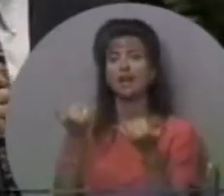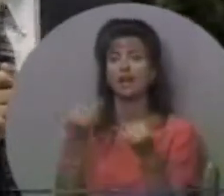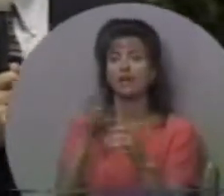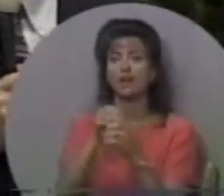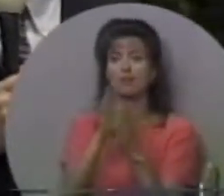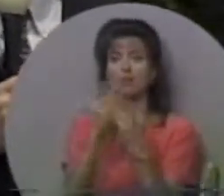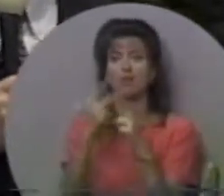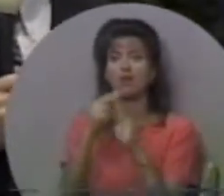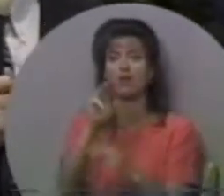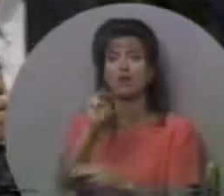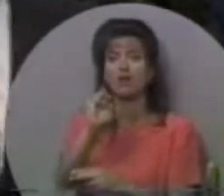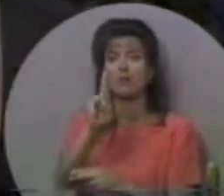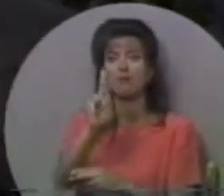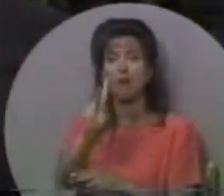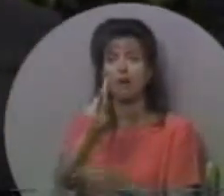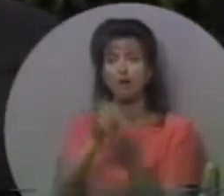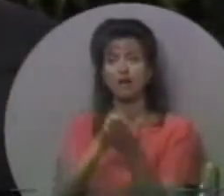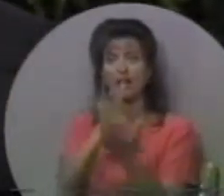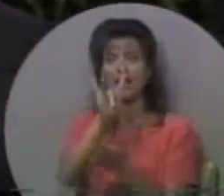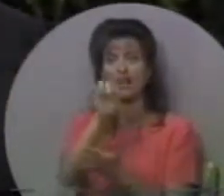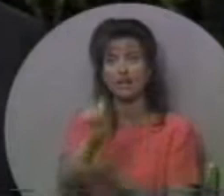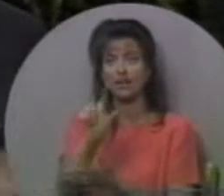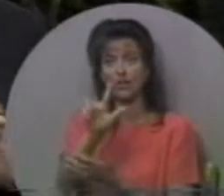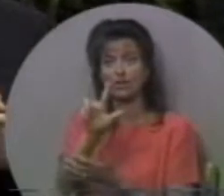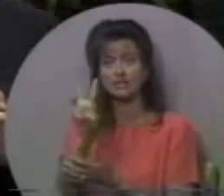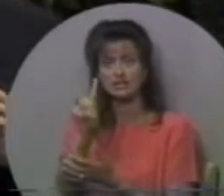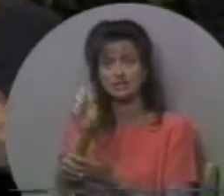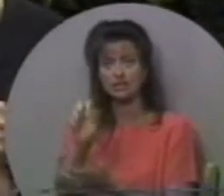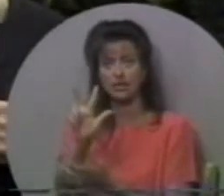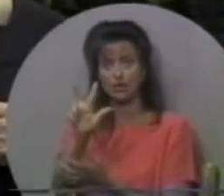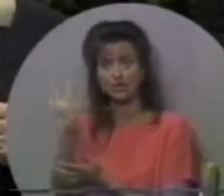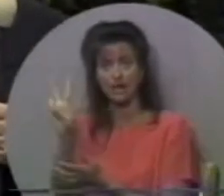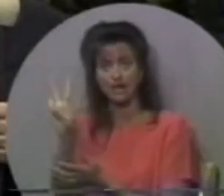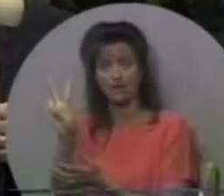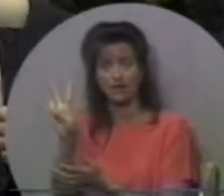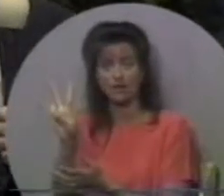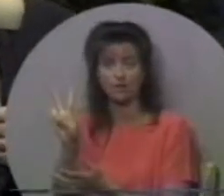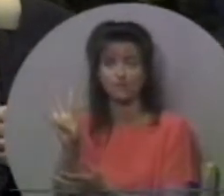Марка 8, 36 і 37 вірші